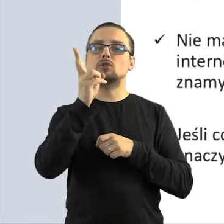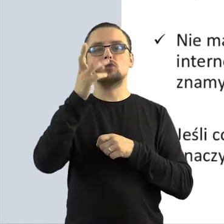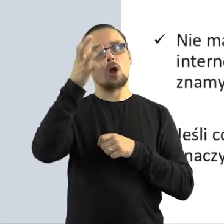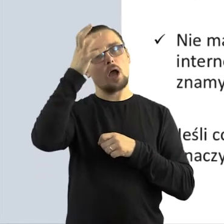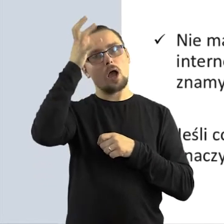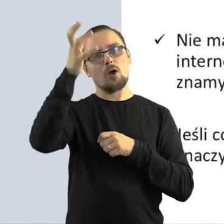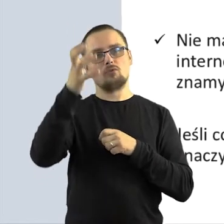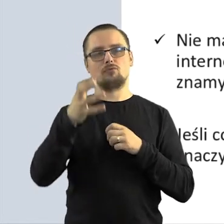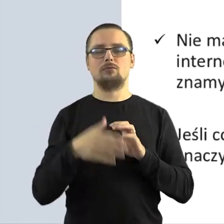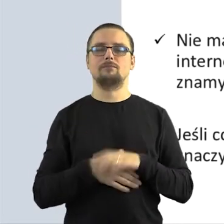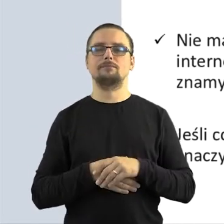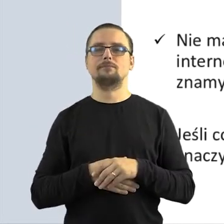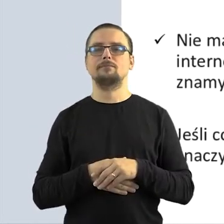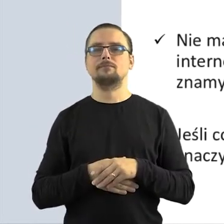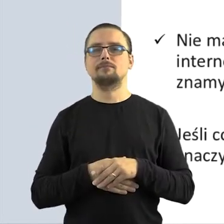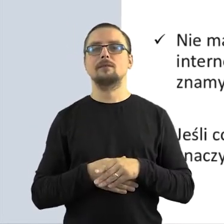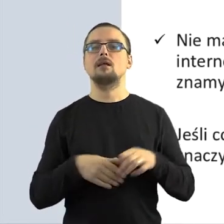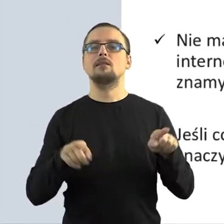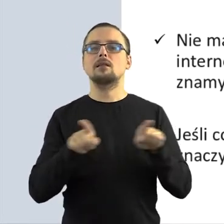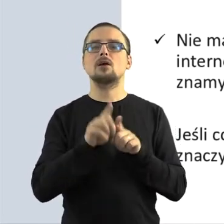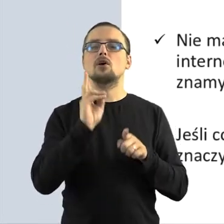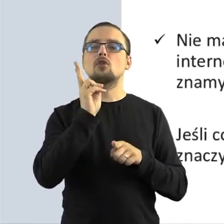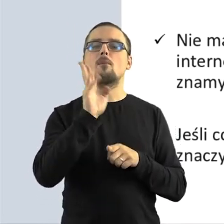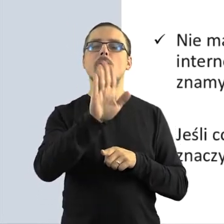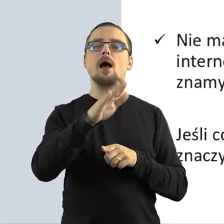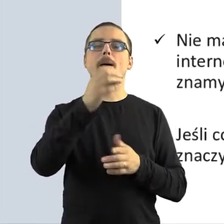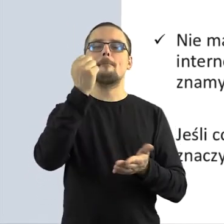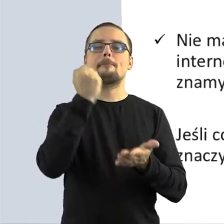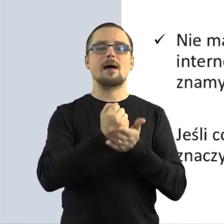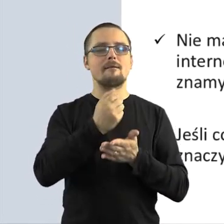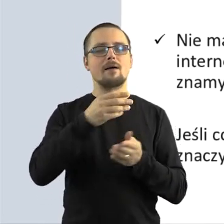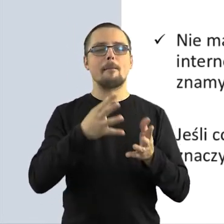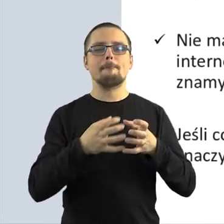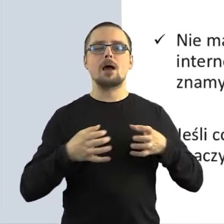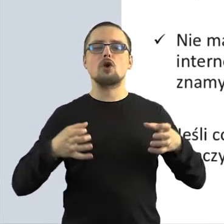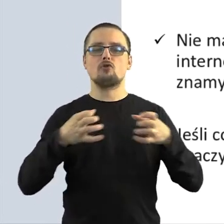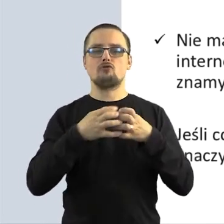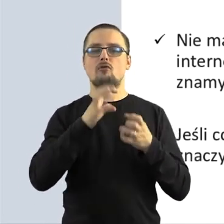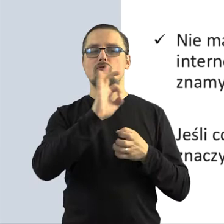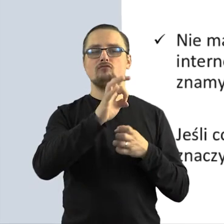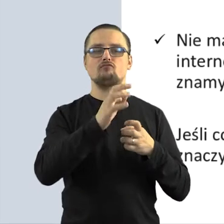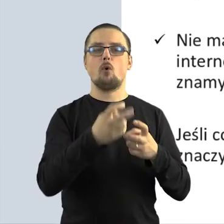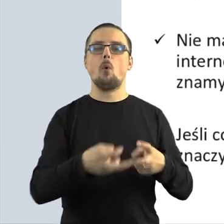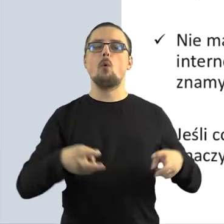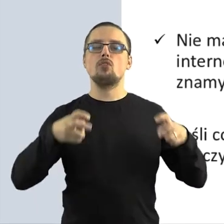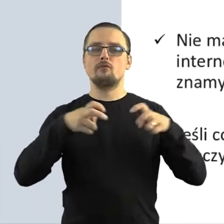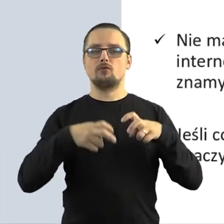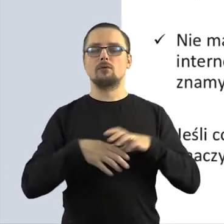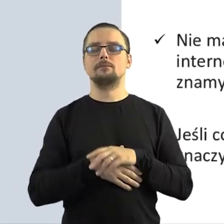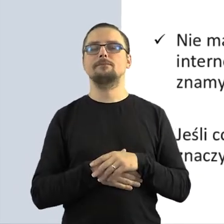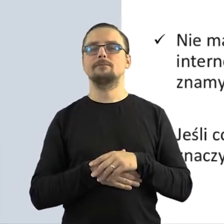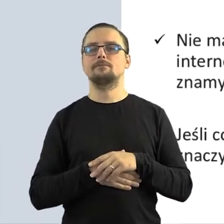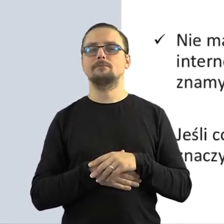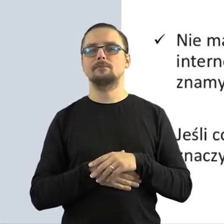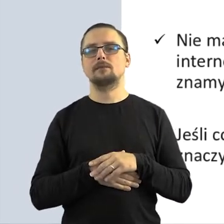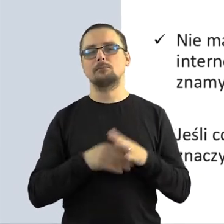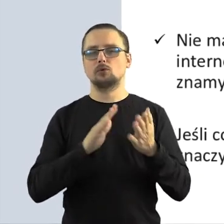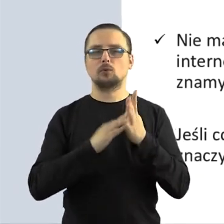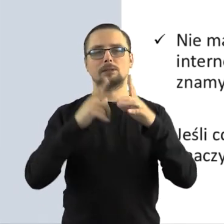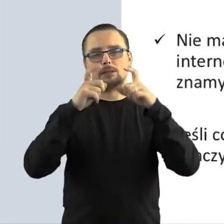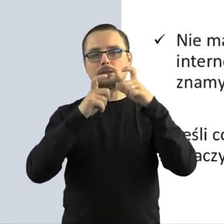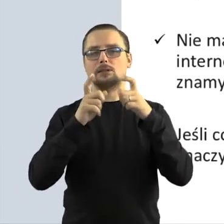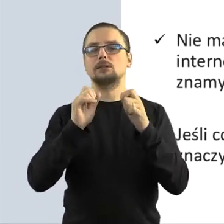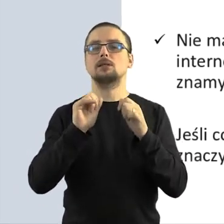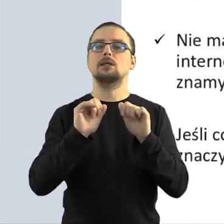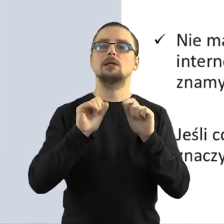utworu oraz tego, kto posiada prawa majątkowe do utworu i z kim trzeba rozmawiać w celu wykorzystania tego utworu zgodnie